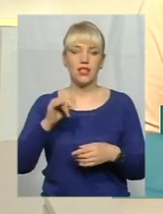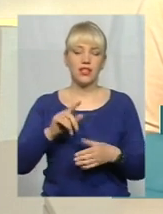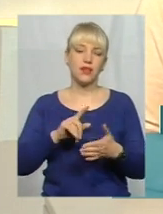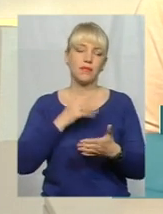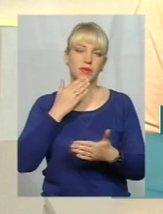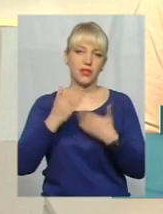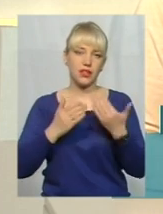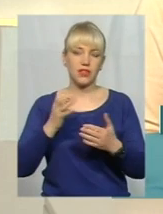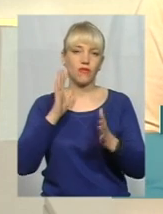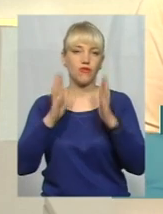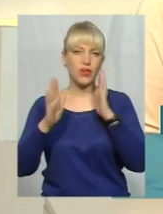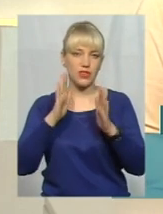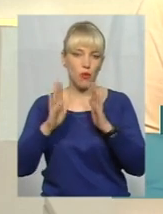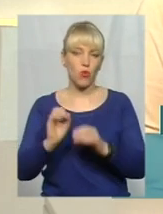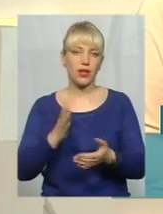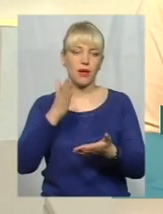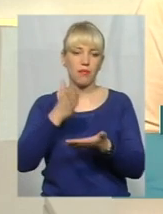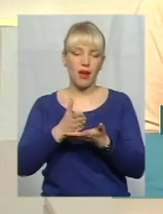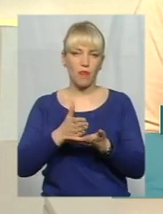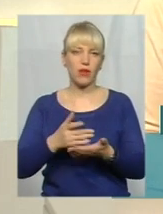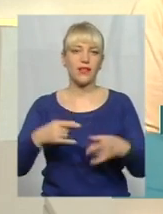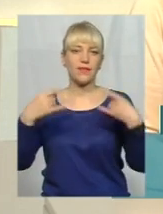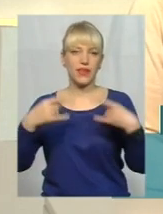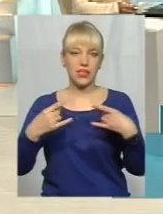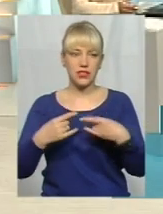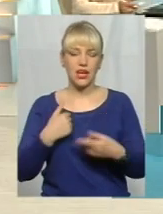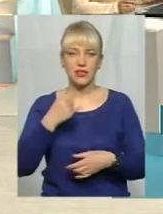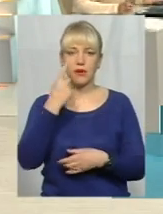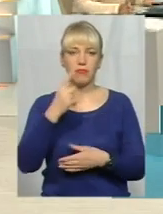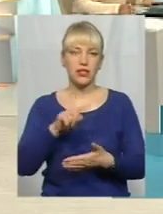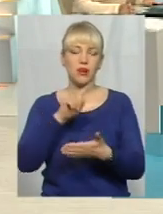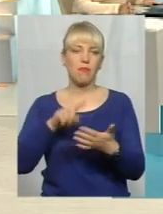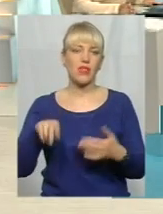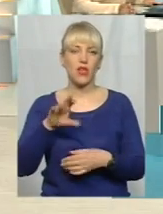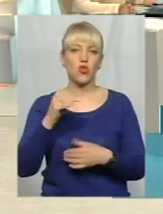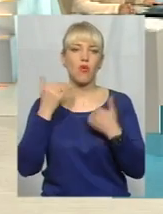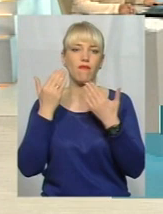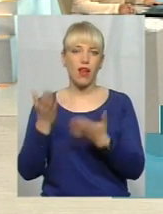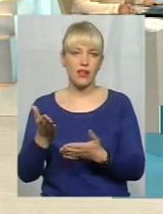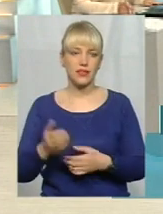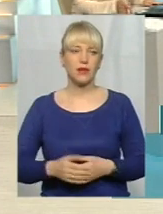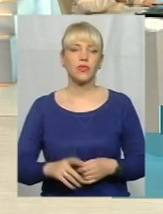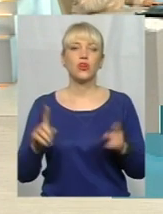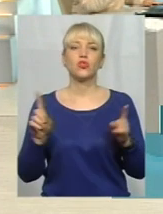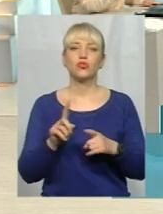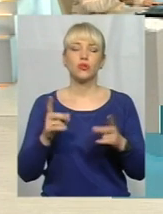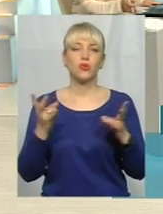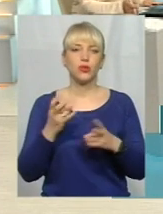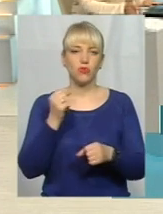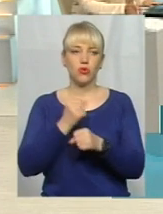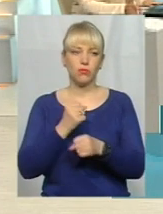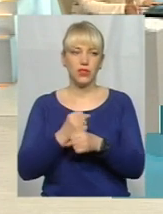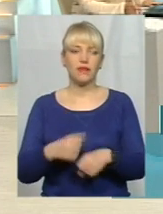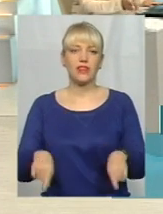соцмережі Facebook під прямою трансляцією. А моє перше питання до вас, пане Владиславе, буде, що ж потрібно робити